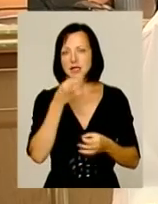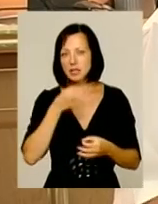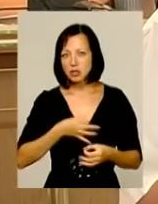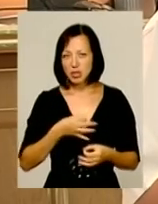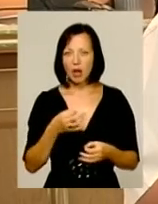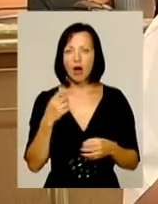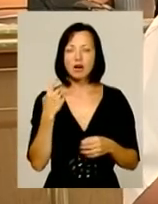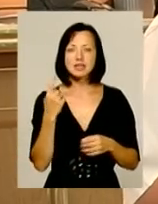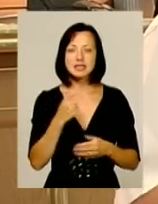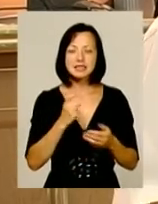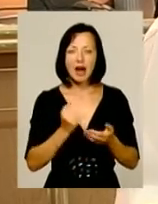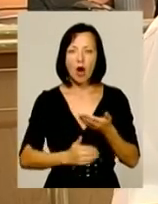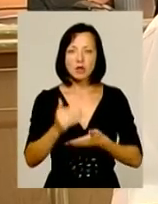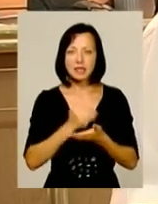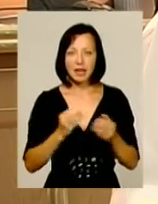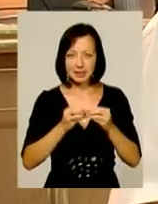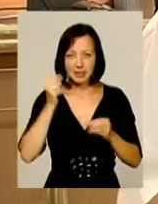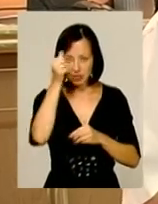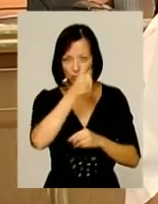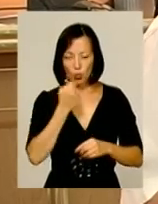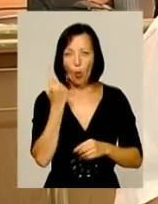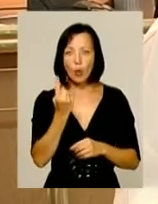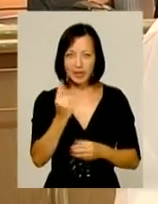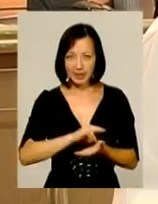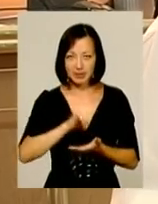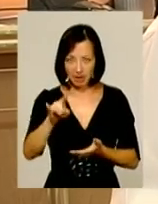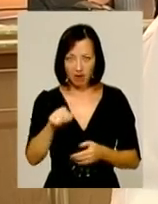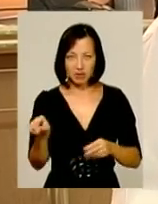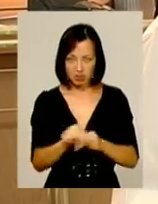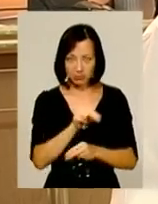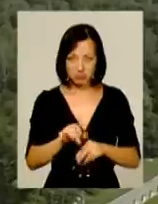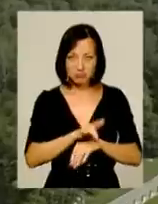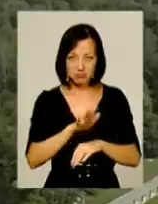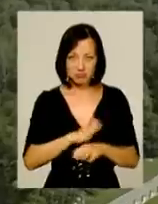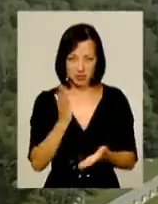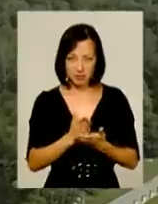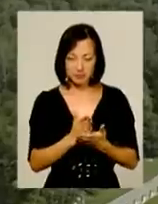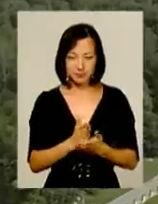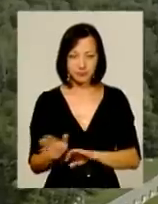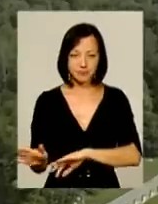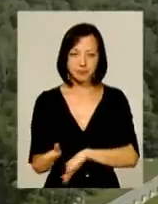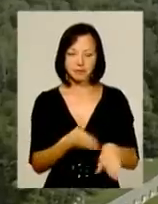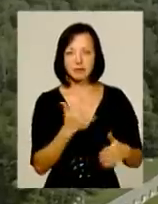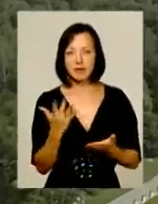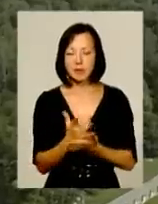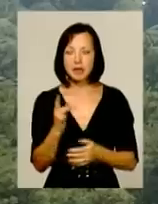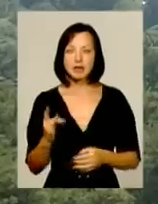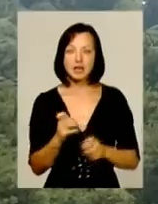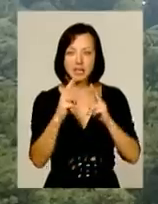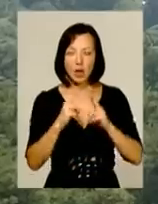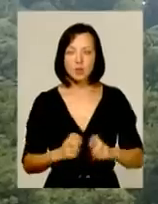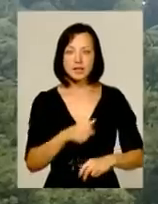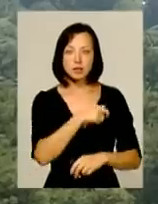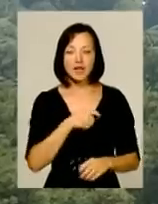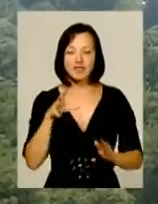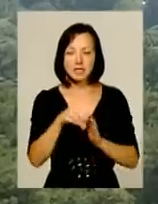будь ласка, хоча б за останніх 10 років, хоча б один літак там відремонтували? Уже вп'яти на розгляд депутатського корпусу